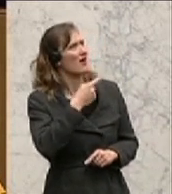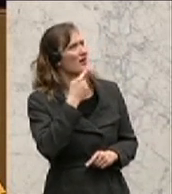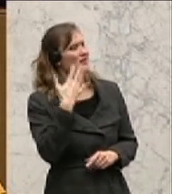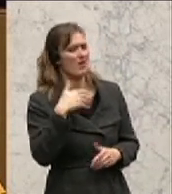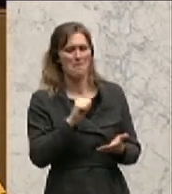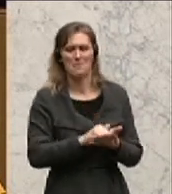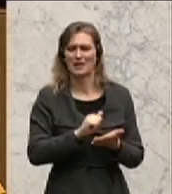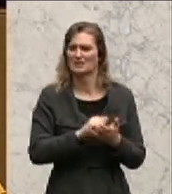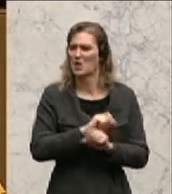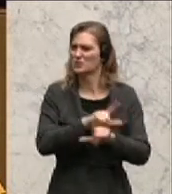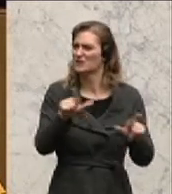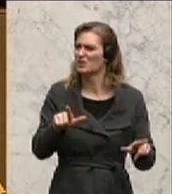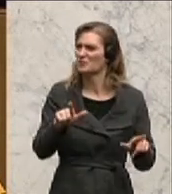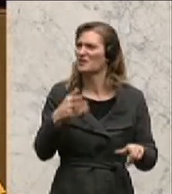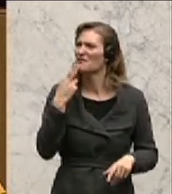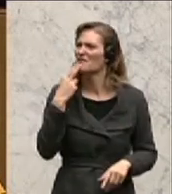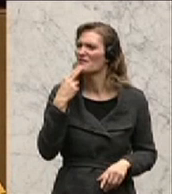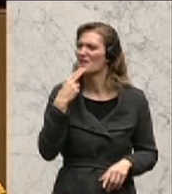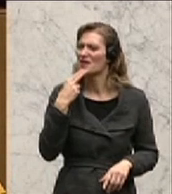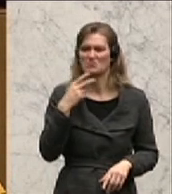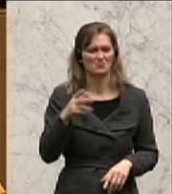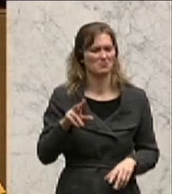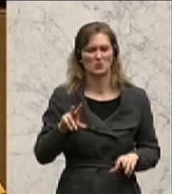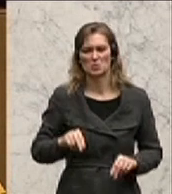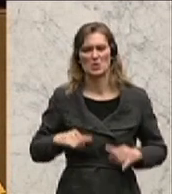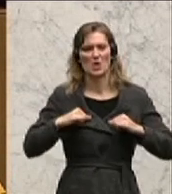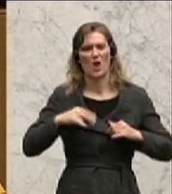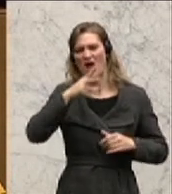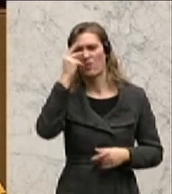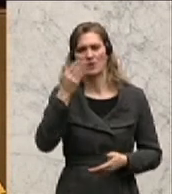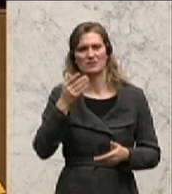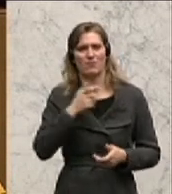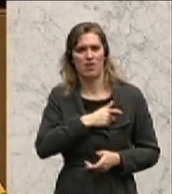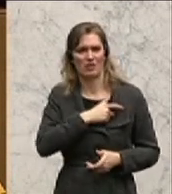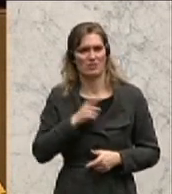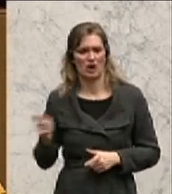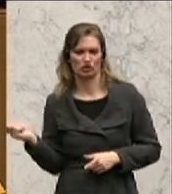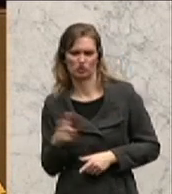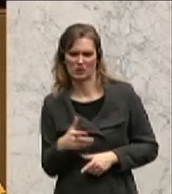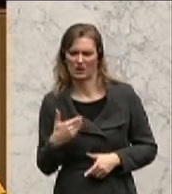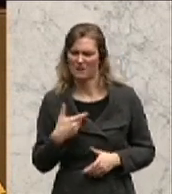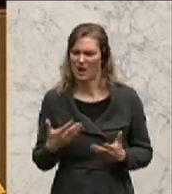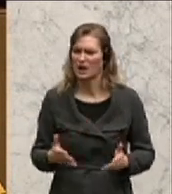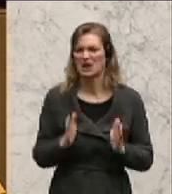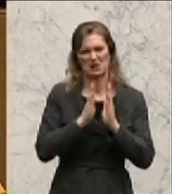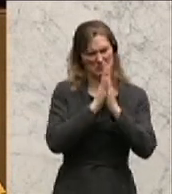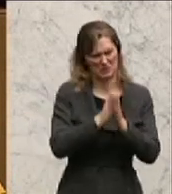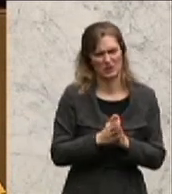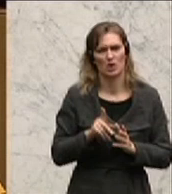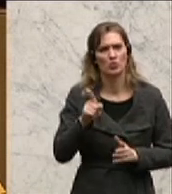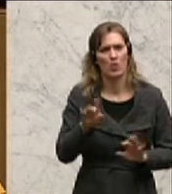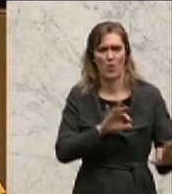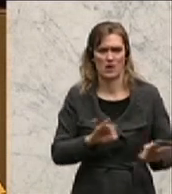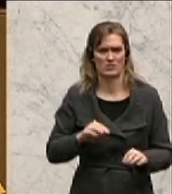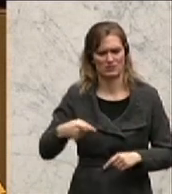Presseaussendung von Kreise der Südtiroler Volkspartei und ich würde sie wirklich dringend ersuchen, darauf einzuwirken, dass